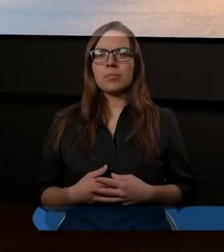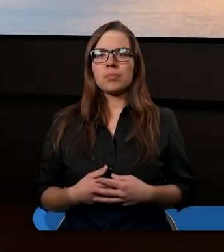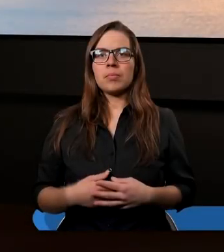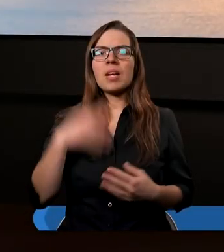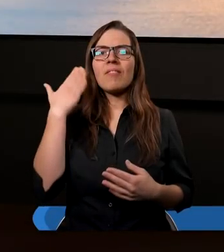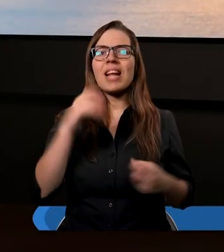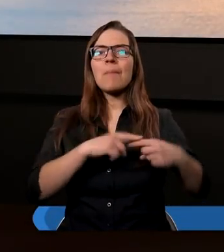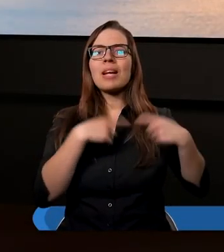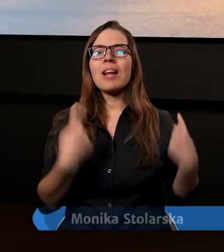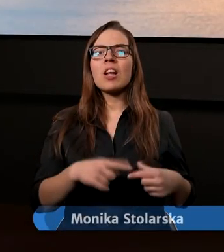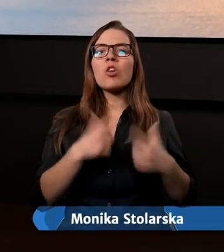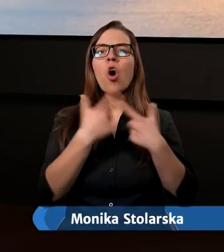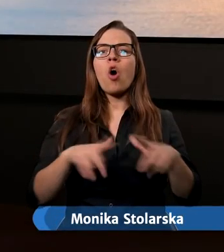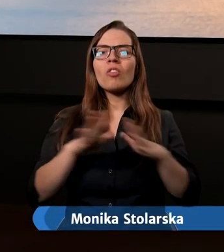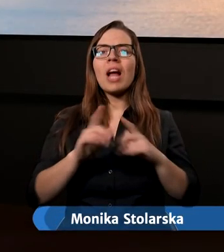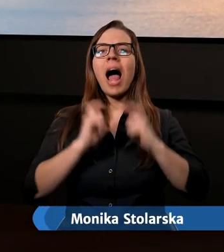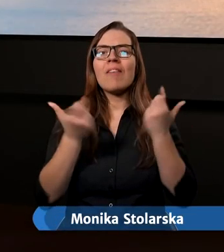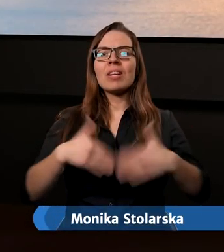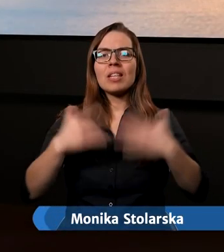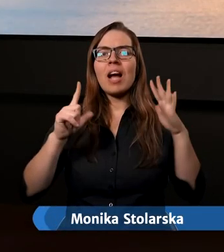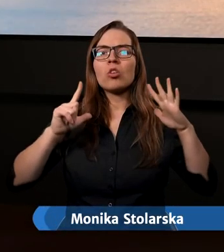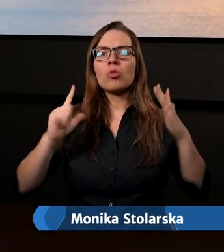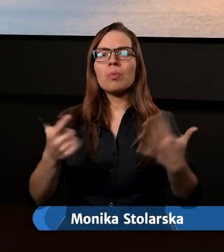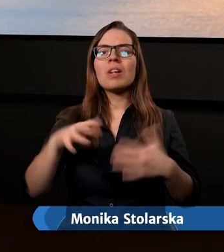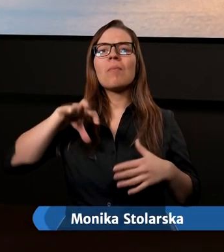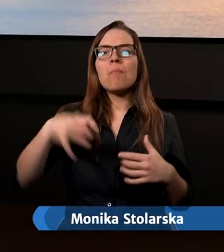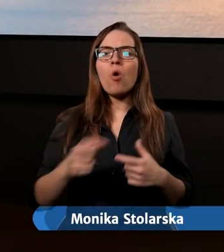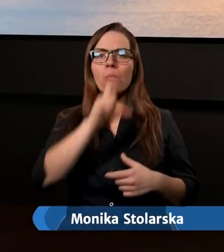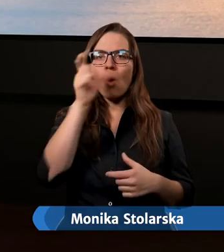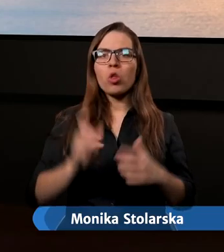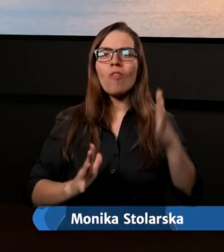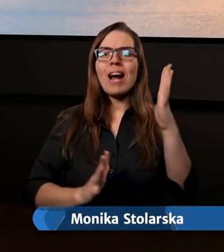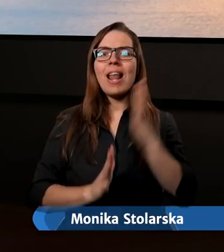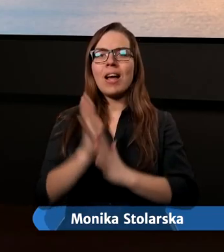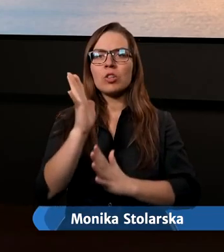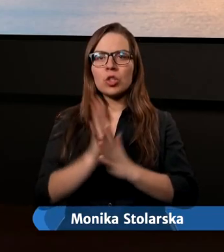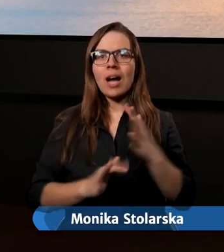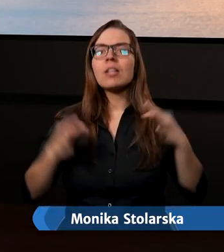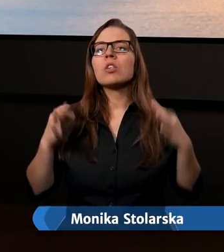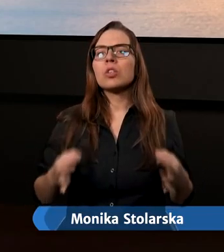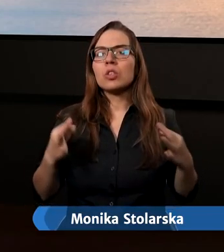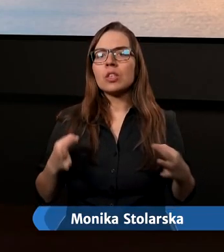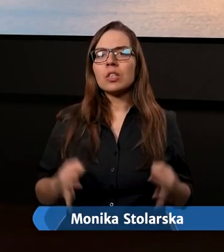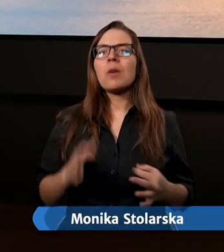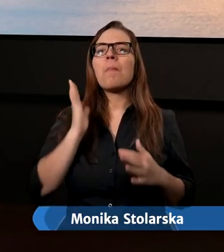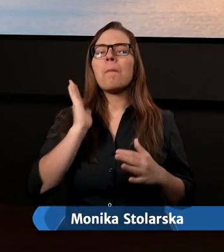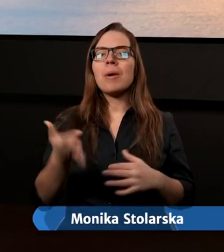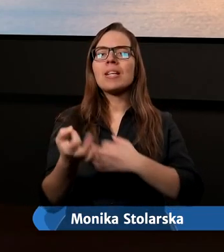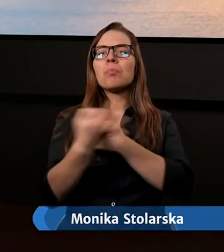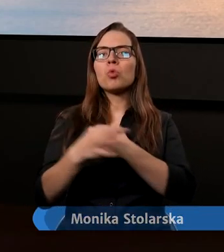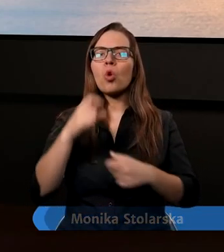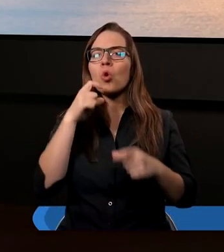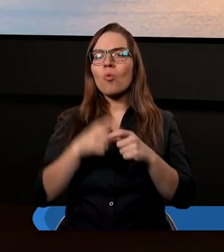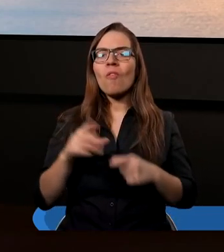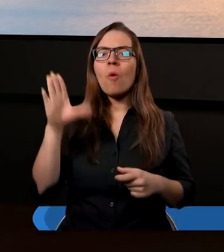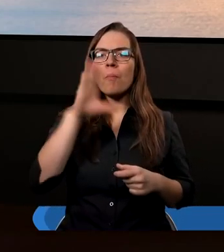Witam serdecznie w Kościele Adwentystów dnia 7 w Zborze w Podkowie Leśnej. Dzisiaj będziemy studiować Słowo